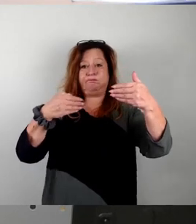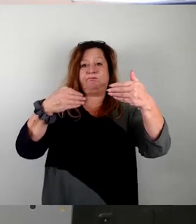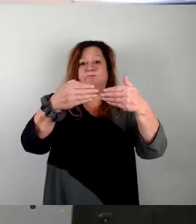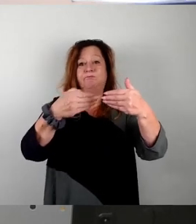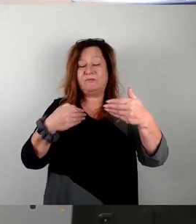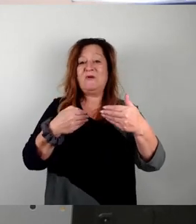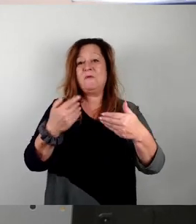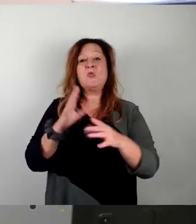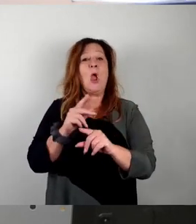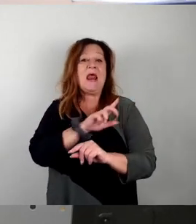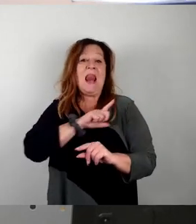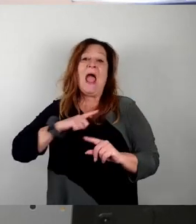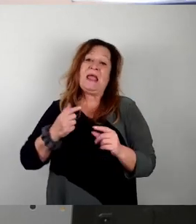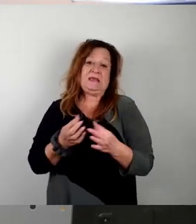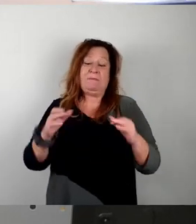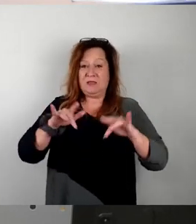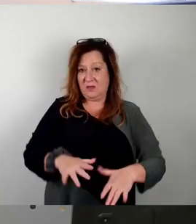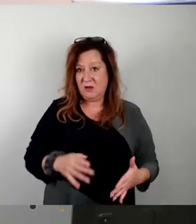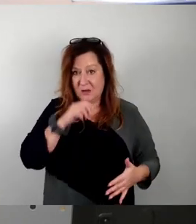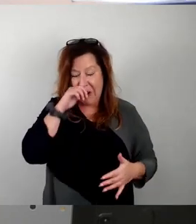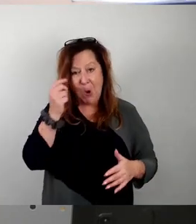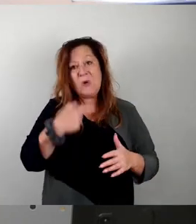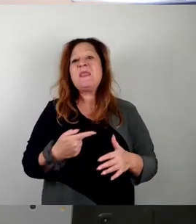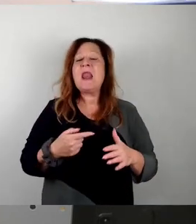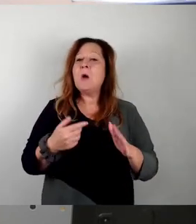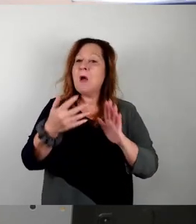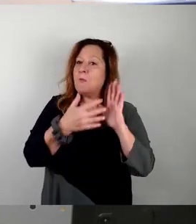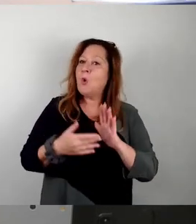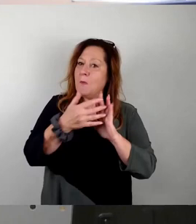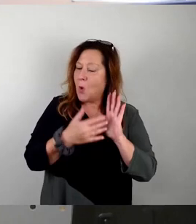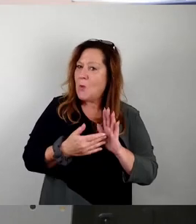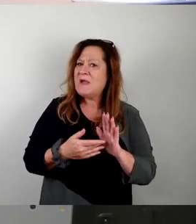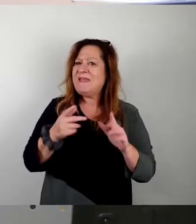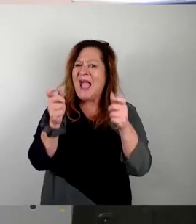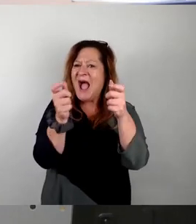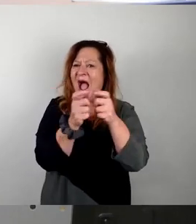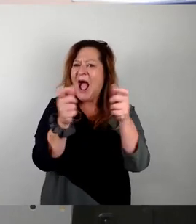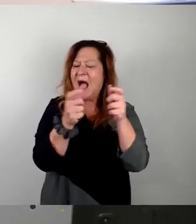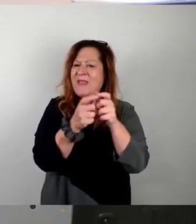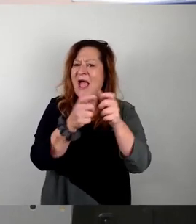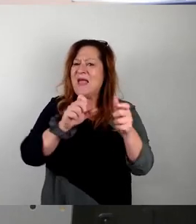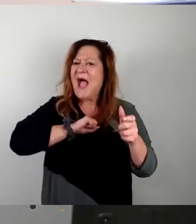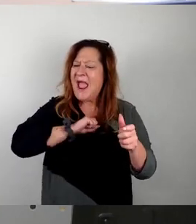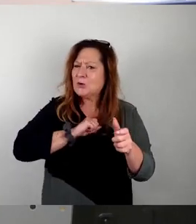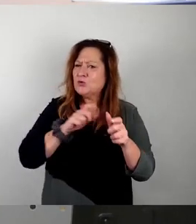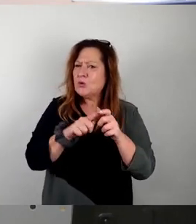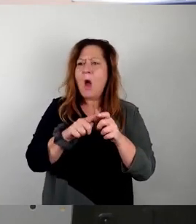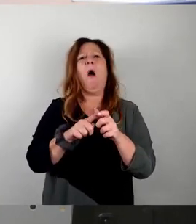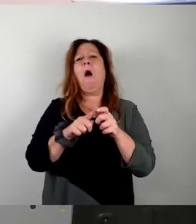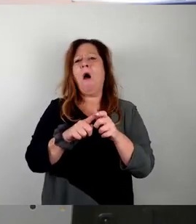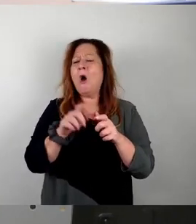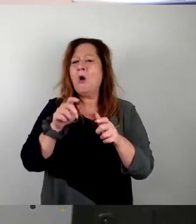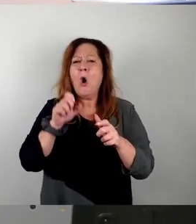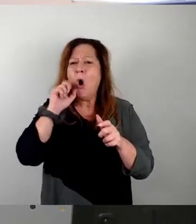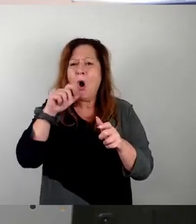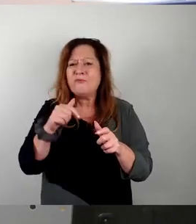mehr da gewesen. Und dann hat man eben stichprobenartig auch mal die Adressen der Eigentümer abgeprüft und festgestellt, dass die ganz oft gar nicht mehr in der Nähe von